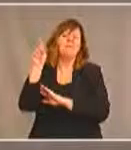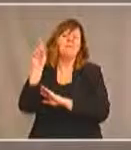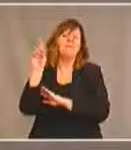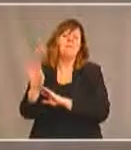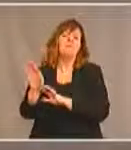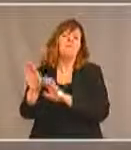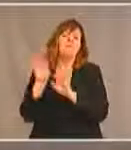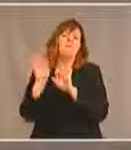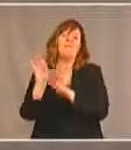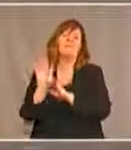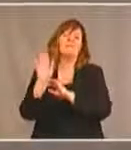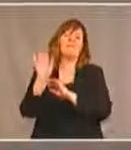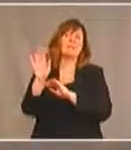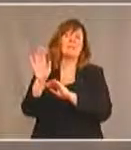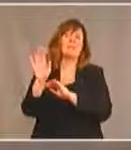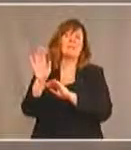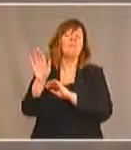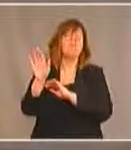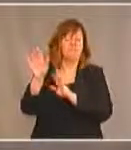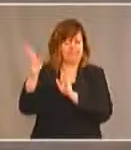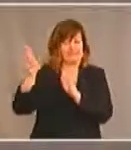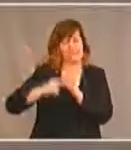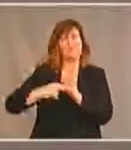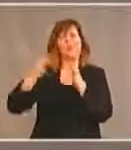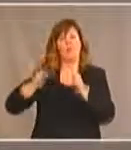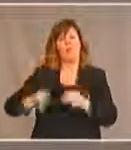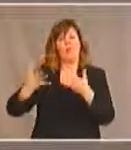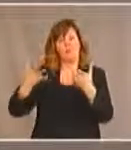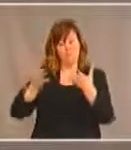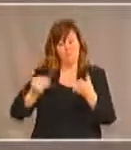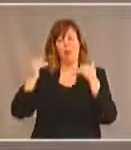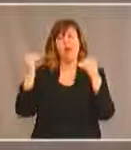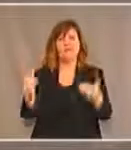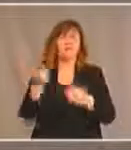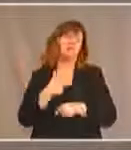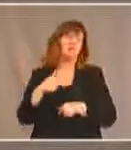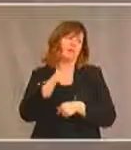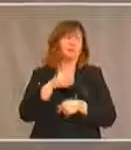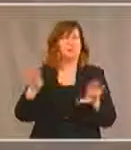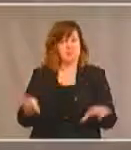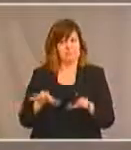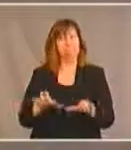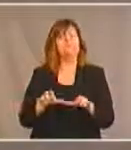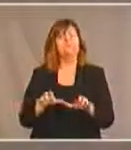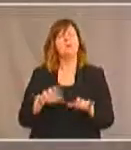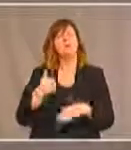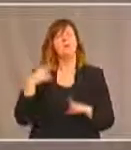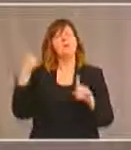question très sérieuse dans laquelle nous voulons nous engager pleinement pour être certains de protéger nos droits.